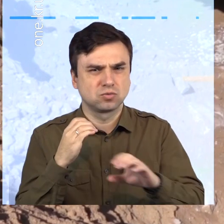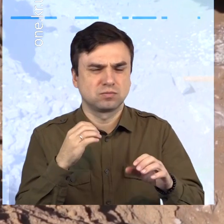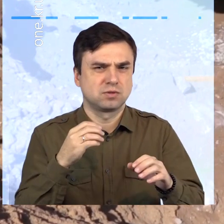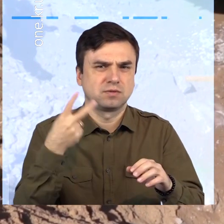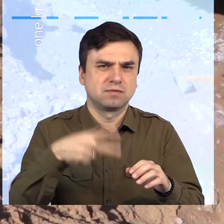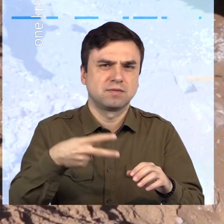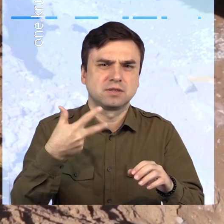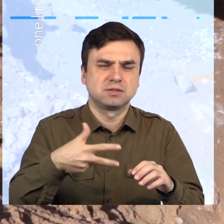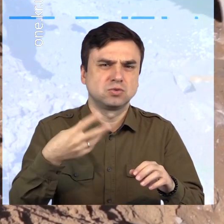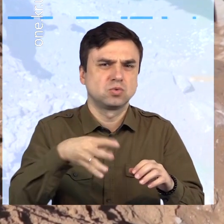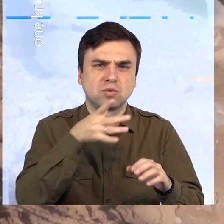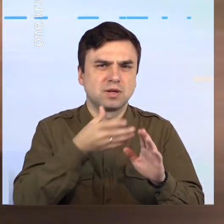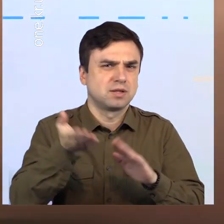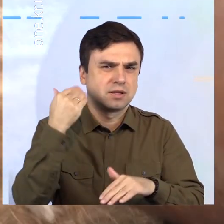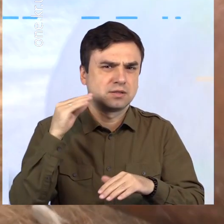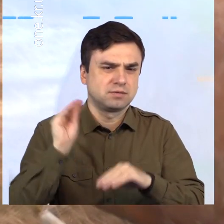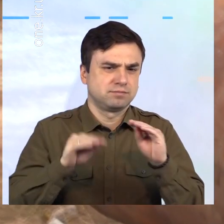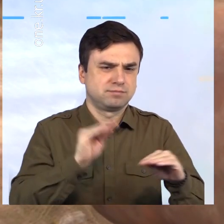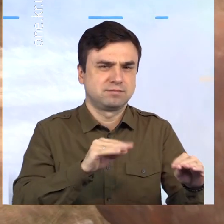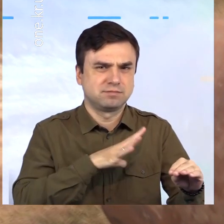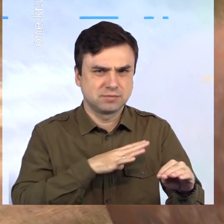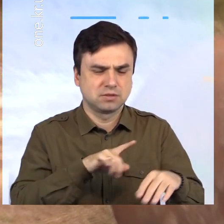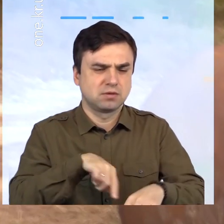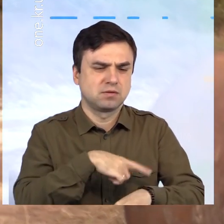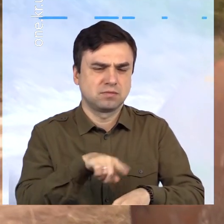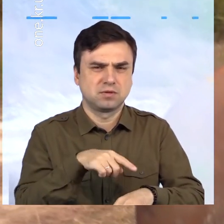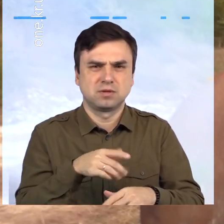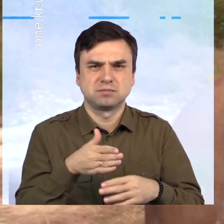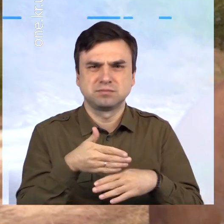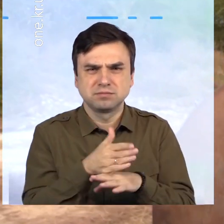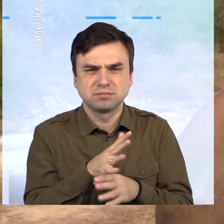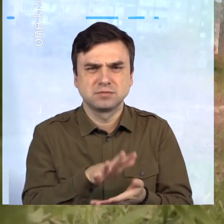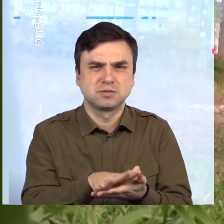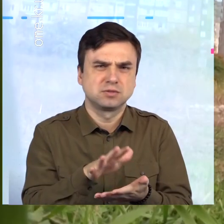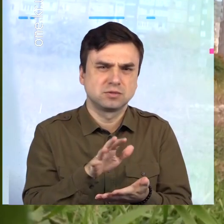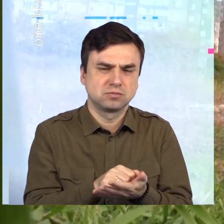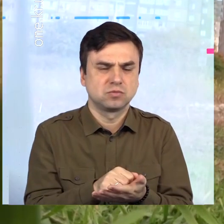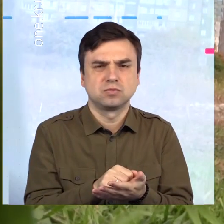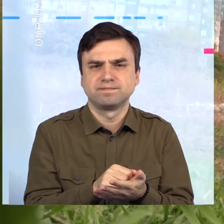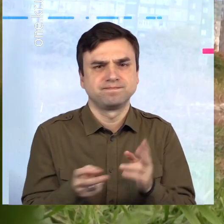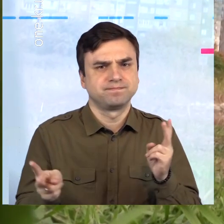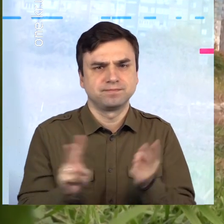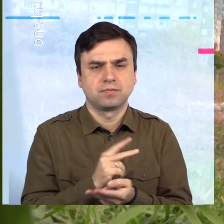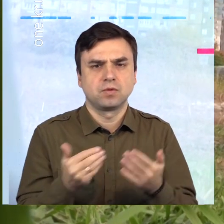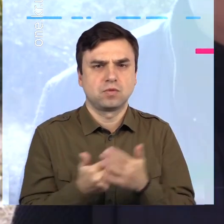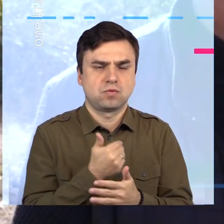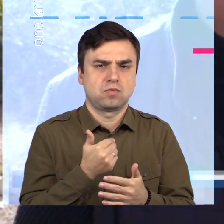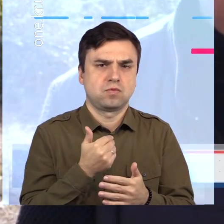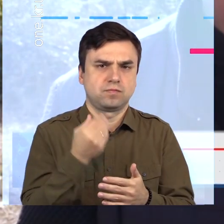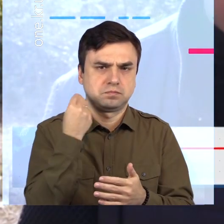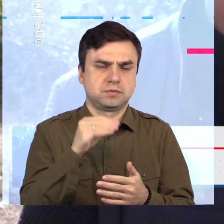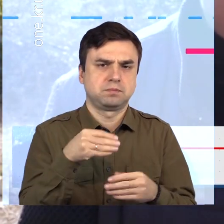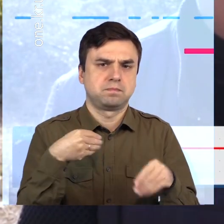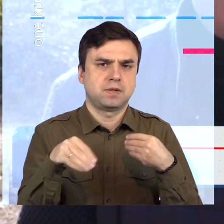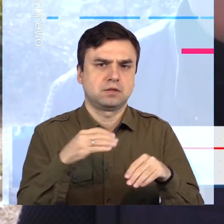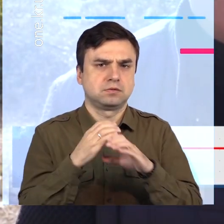десятки років тому із залізобетону. З часом він суттєво зносився, і тому йому на зміну прийдуть сучасні пластикові труби. На